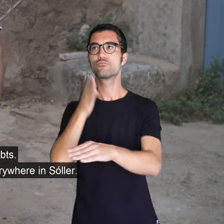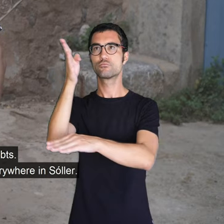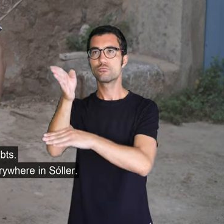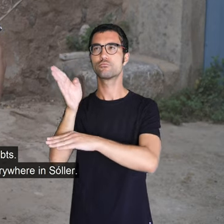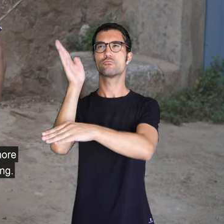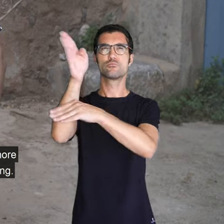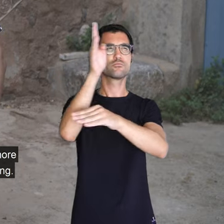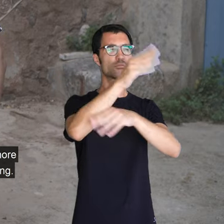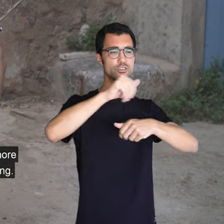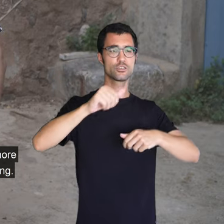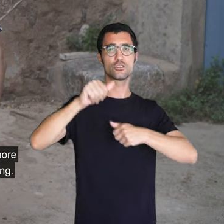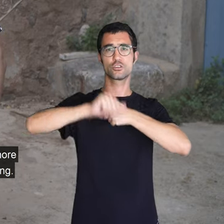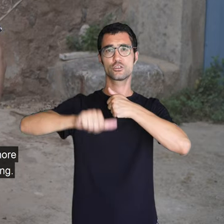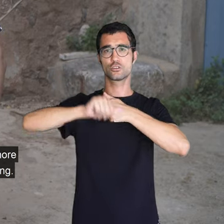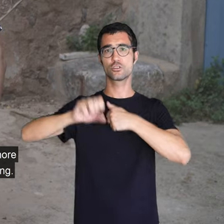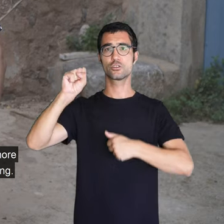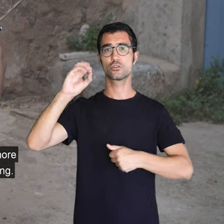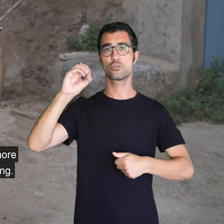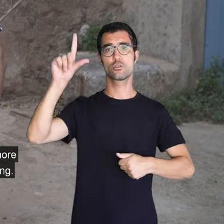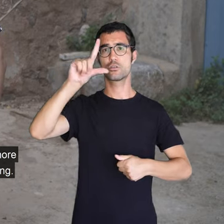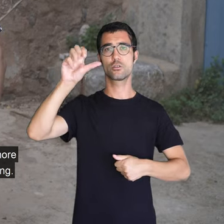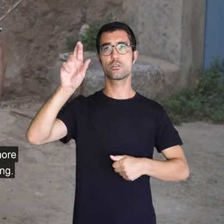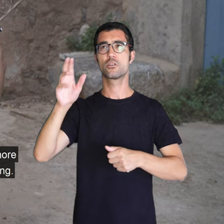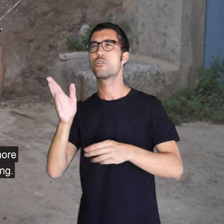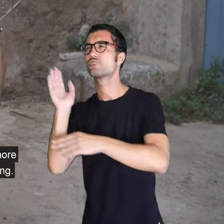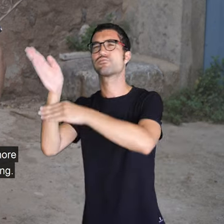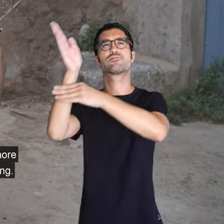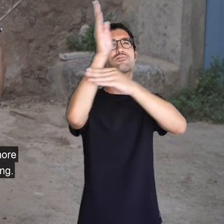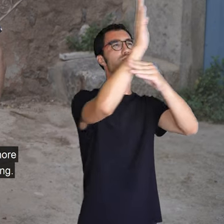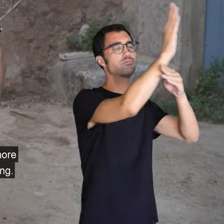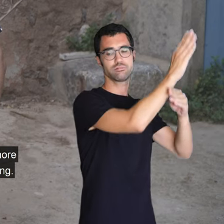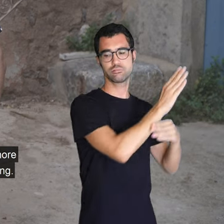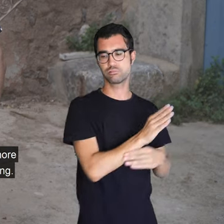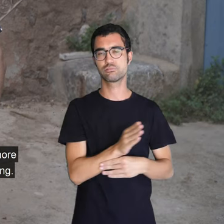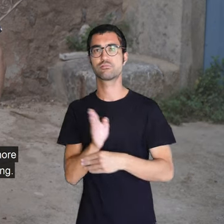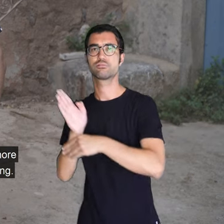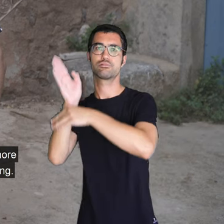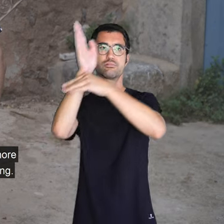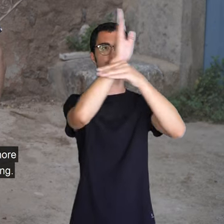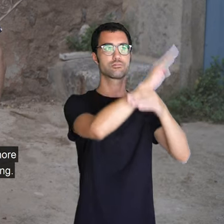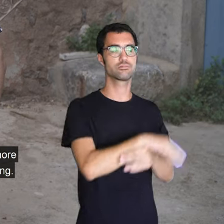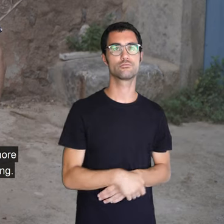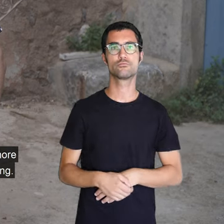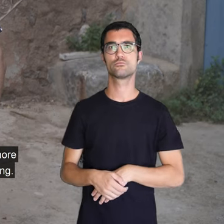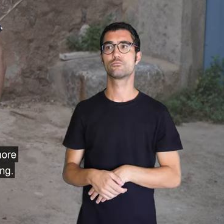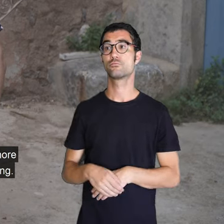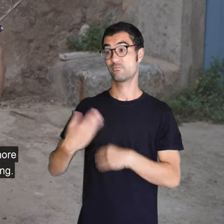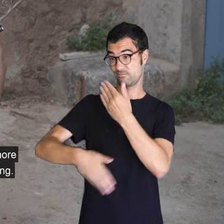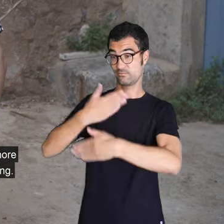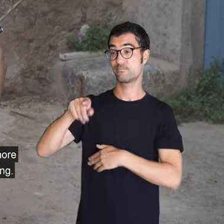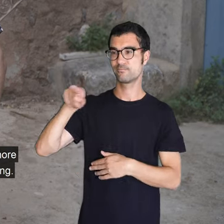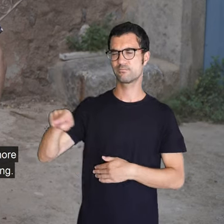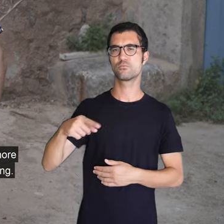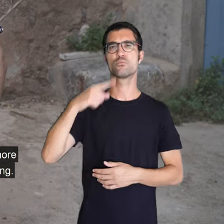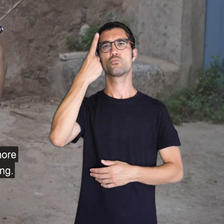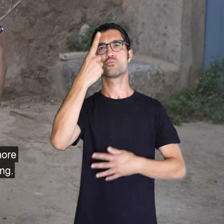per tot, s'olla per tot, l'havia enduit a per tot, Mallorca. I ell després va estar, d'haver un mes, que